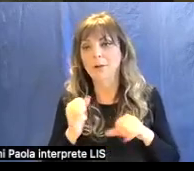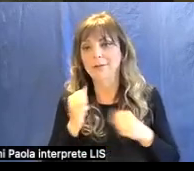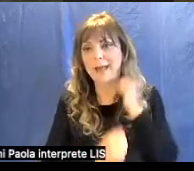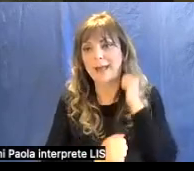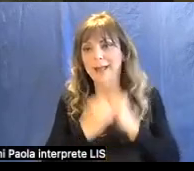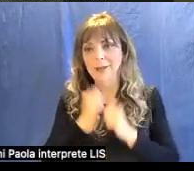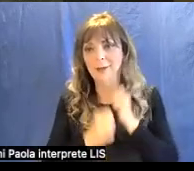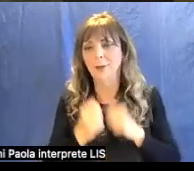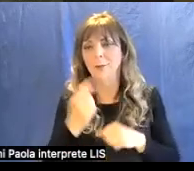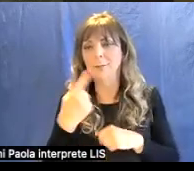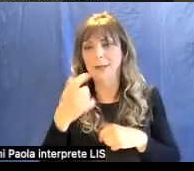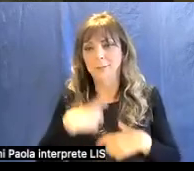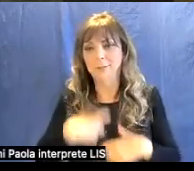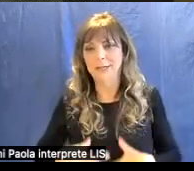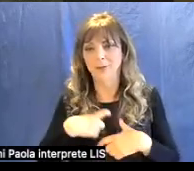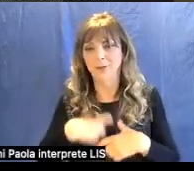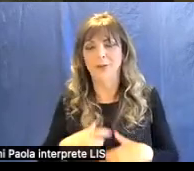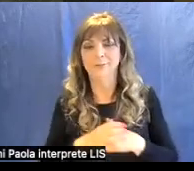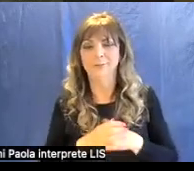per la per la persona